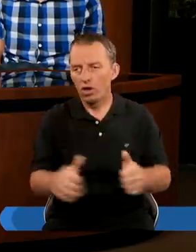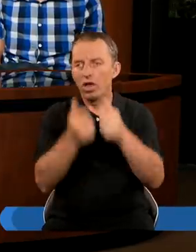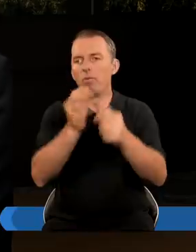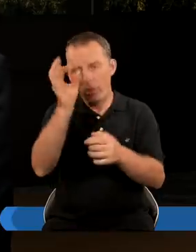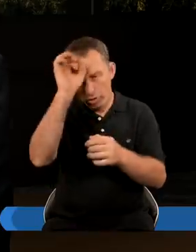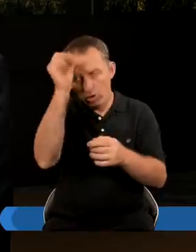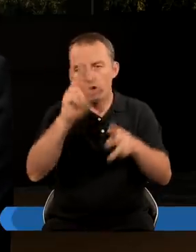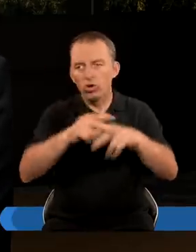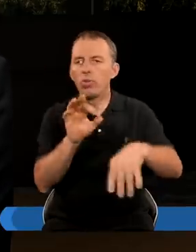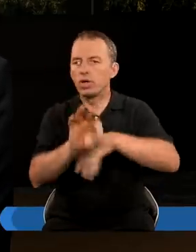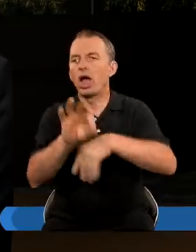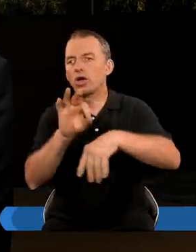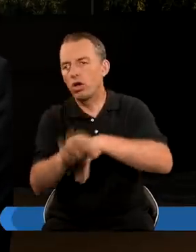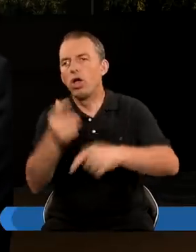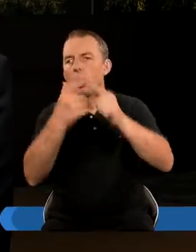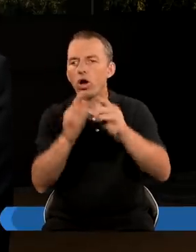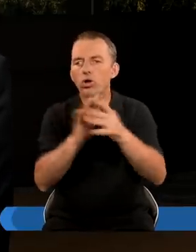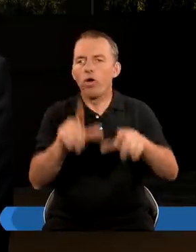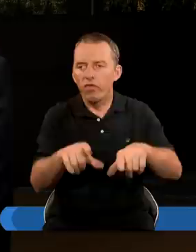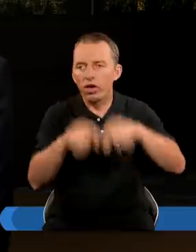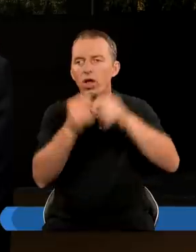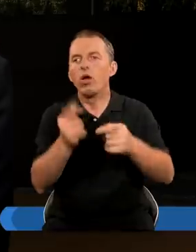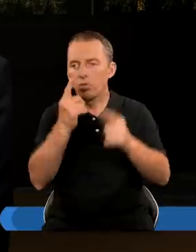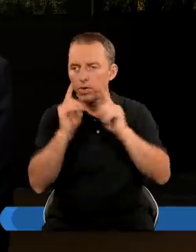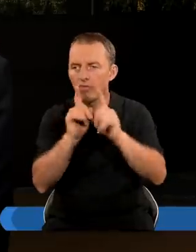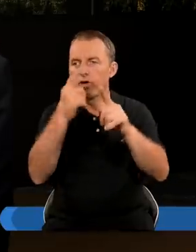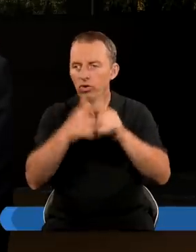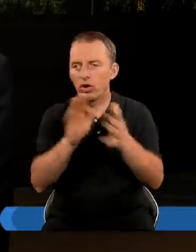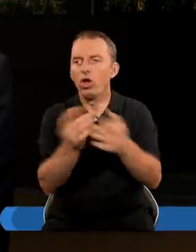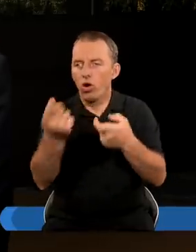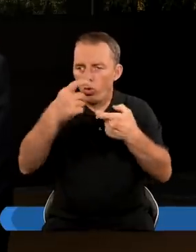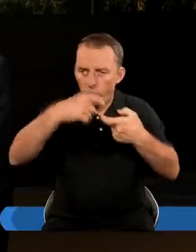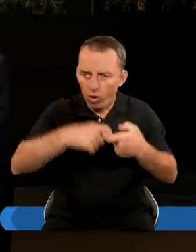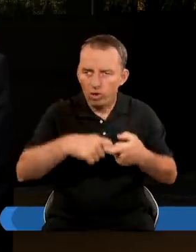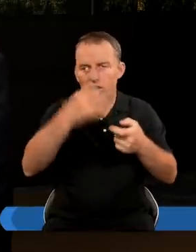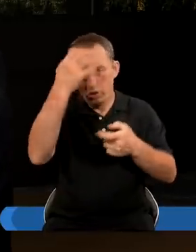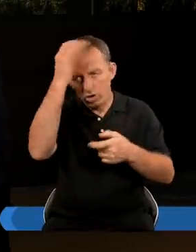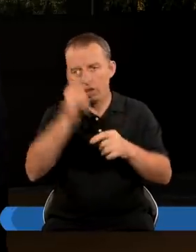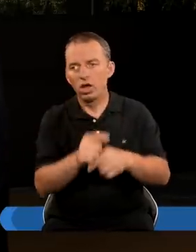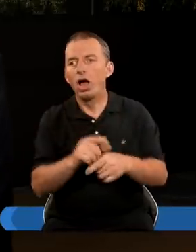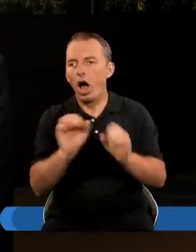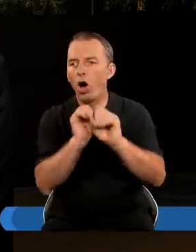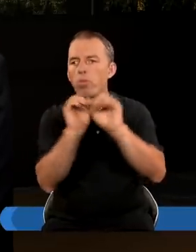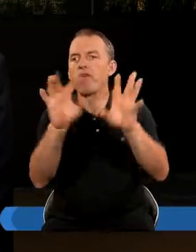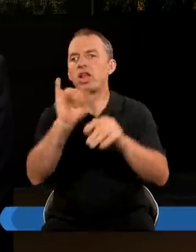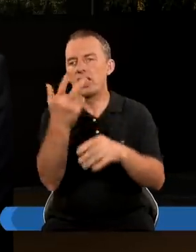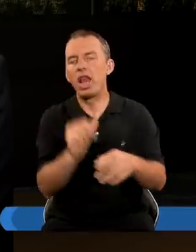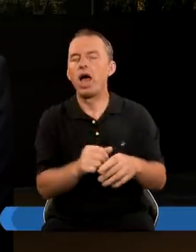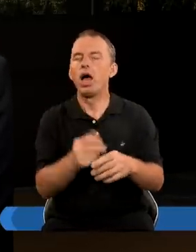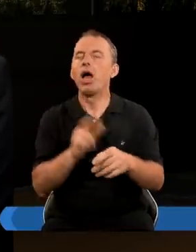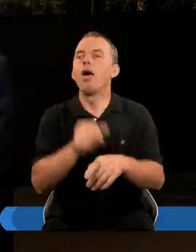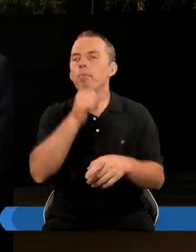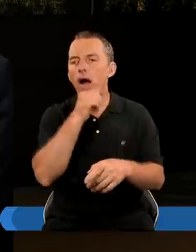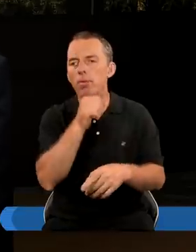wystąpić Również Mały Róg Który miał prześladować Kościół wybrany Prawdziwy Kościół Co się łączy Z proroctwami Z apokalipsy Czyli ten